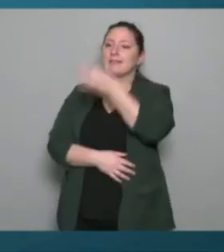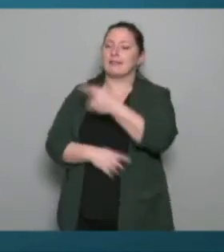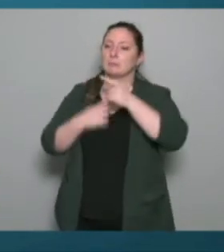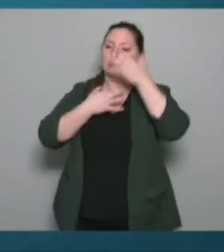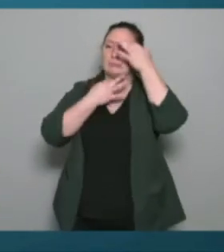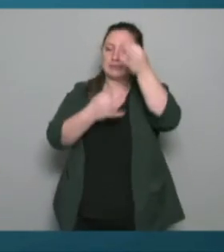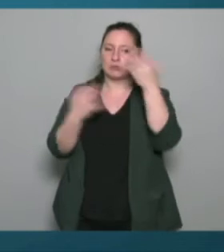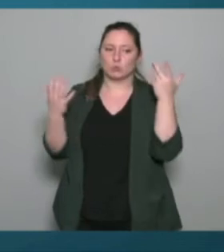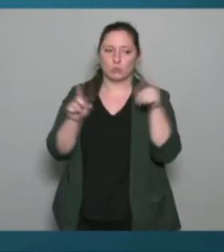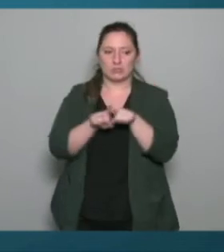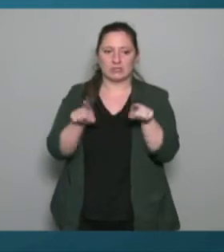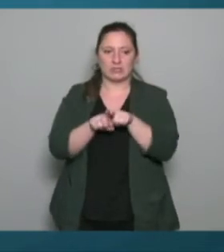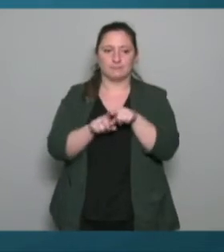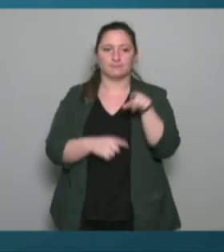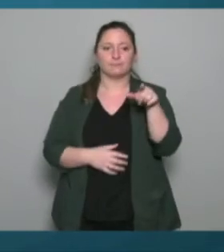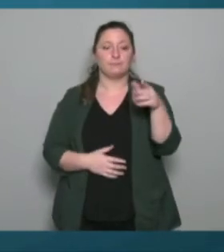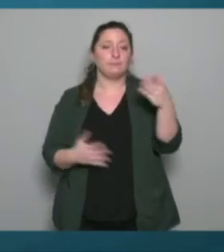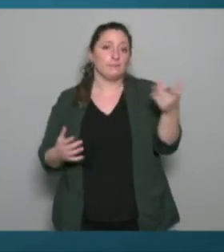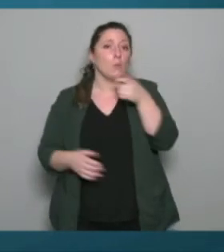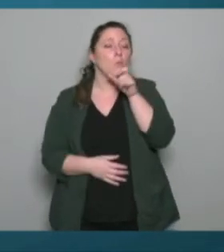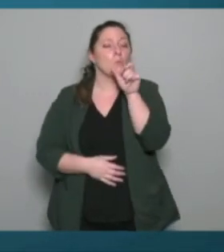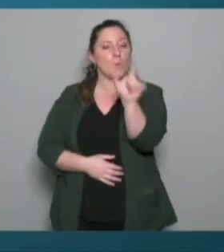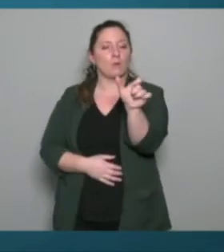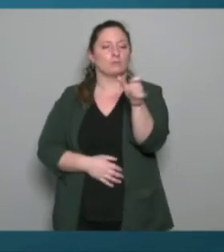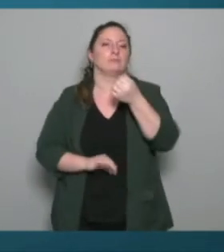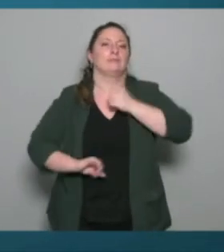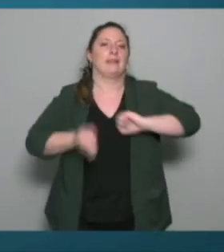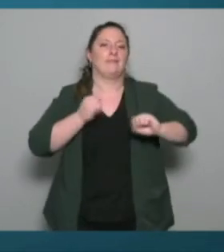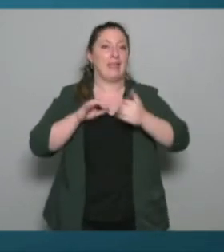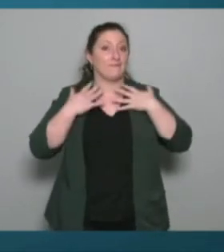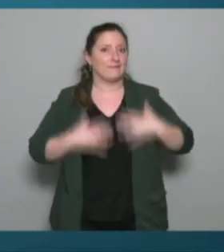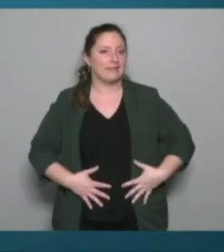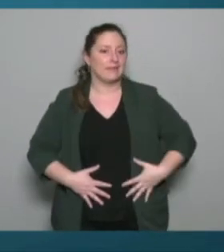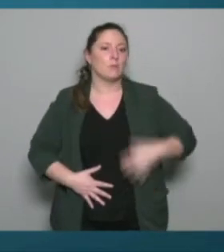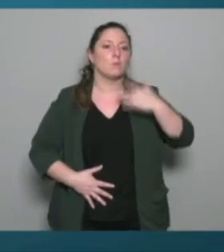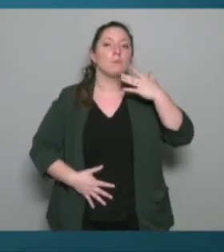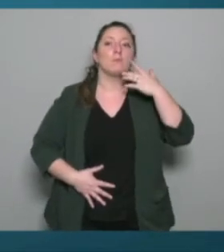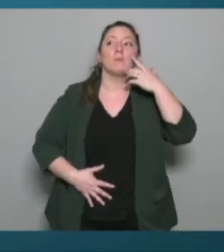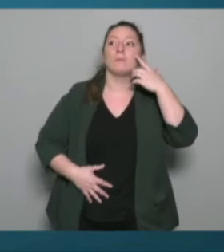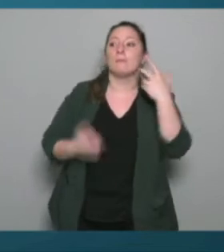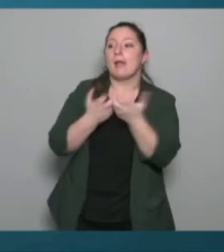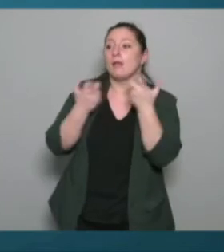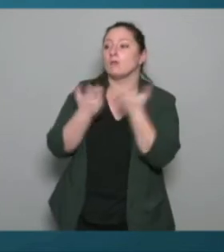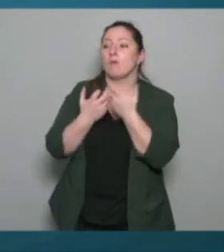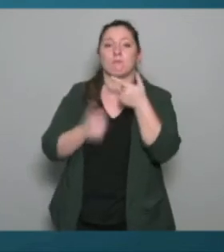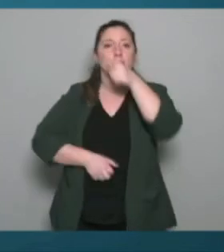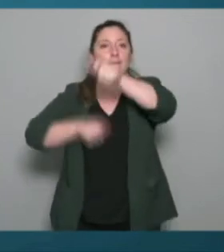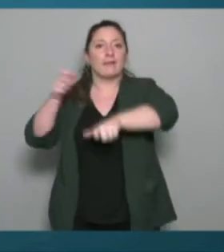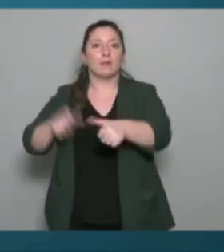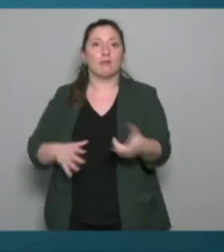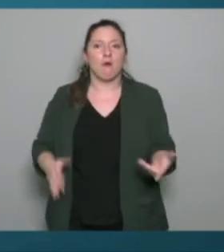en utilisant ce terme activité physique pour les gens qui ne sont pas habitués à être dans la performance